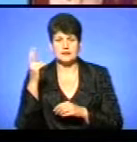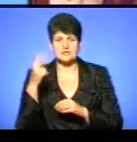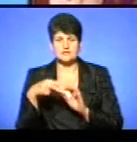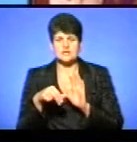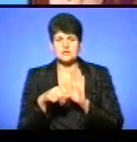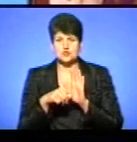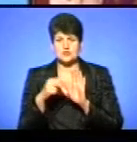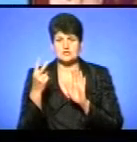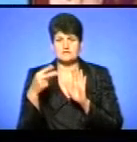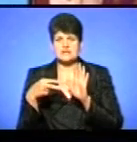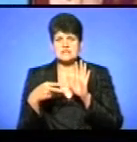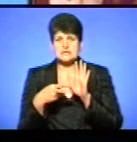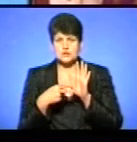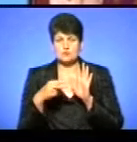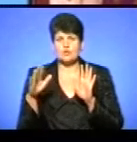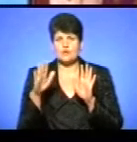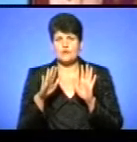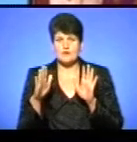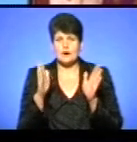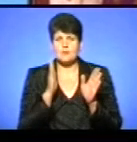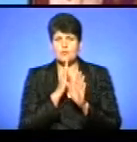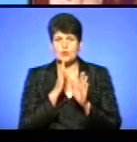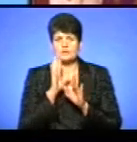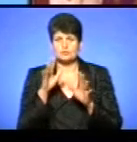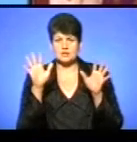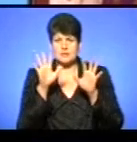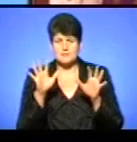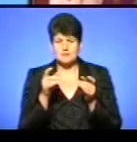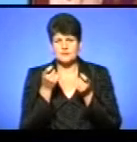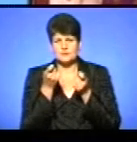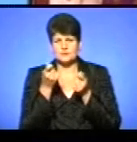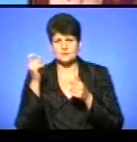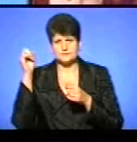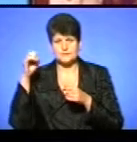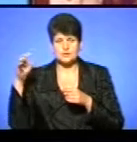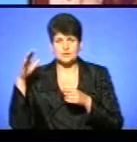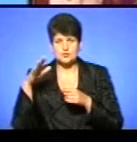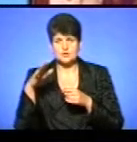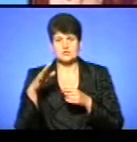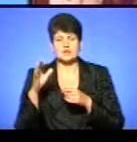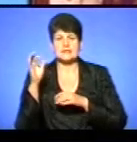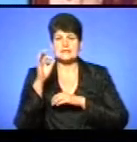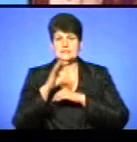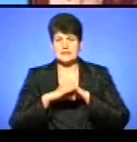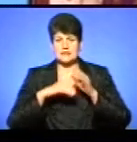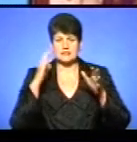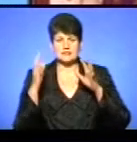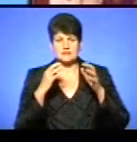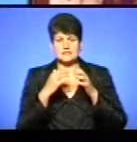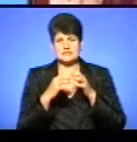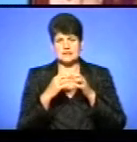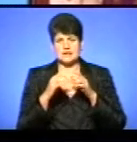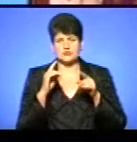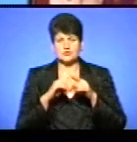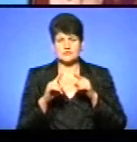та 27 вересня погода буде хмарною та з проясненнями. Західним вітром середньої швидкості